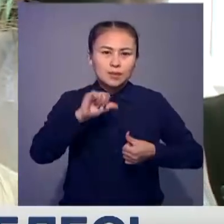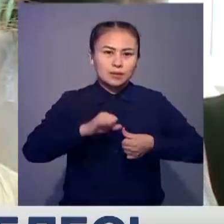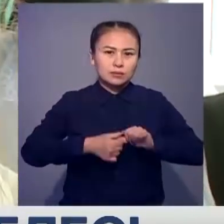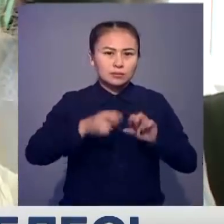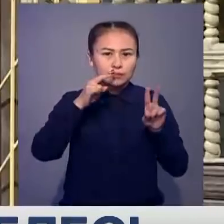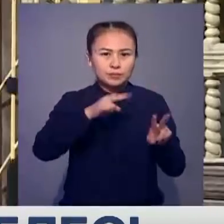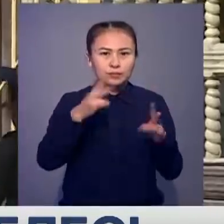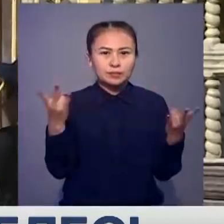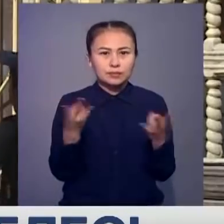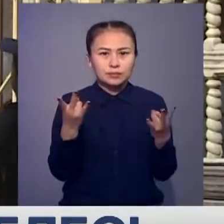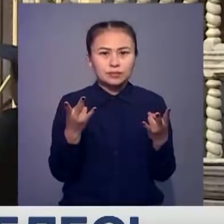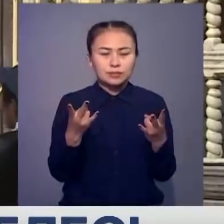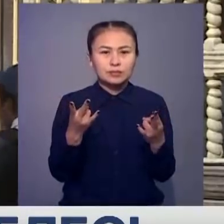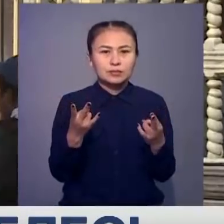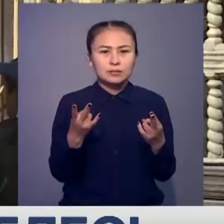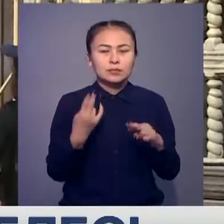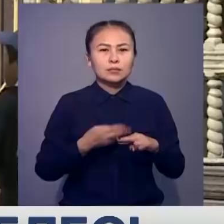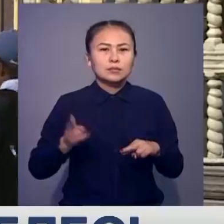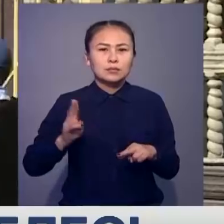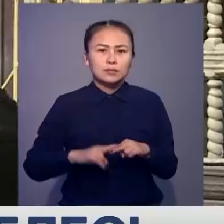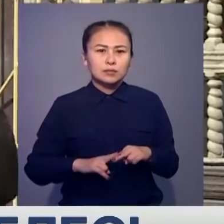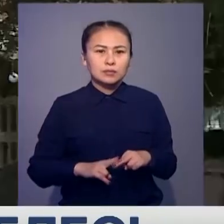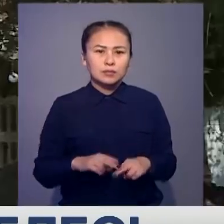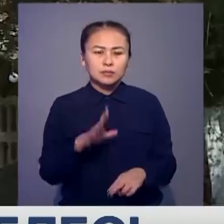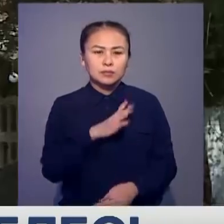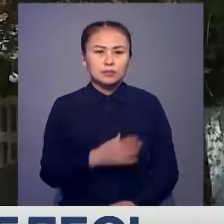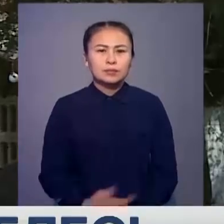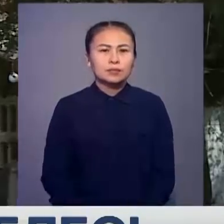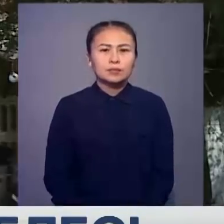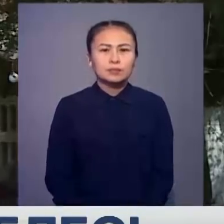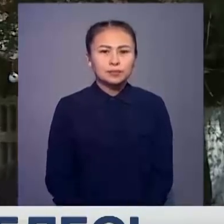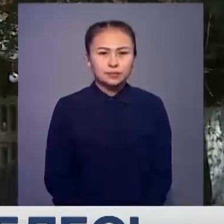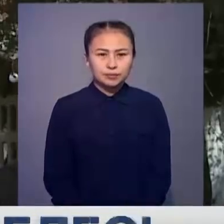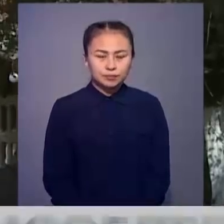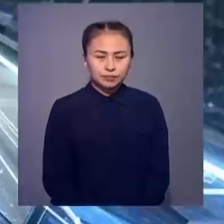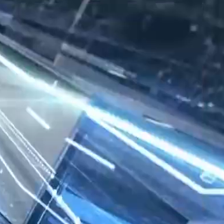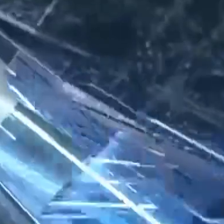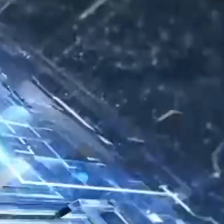керек деп одыр. Жұлдыз Атагелдеева бақыт Ширмашып, Хабар 24, бішке Қырғыстан.